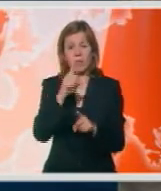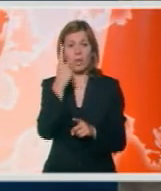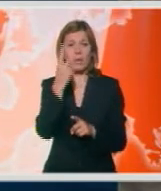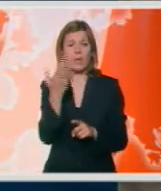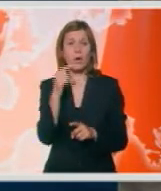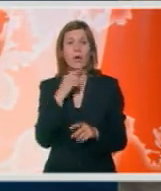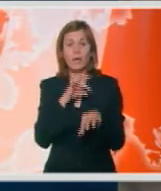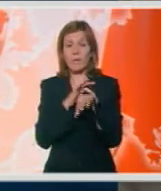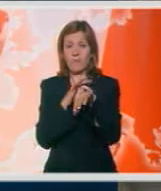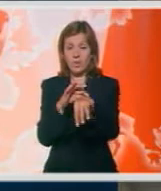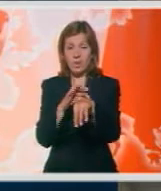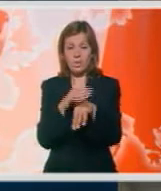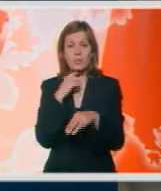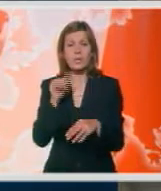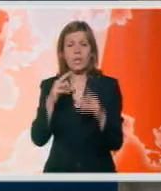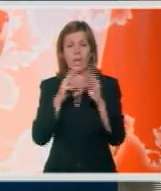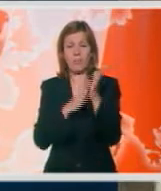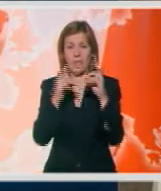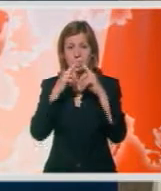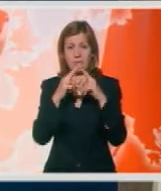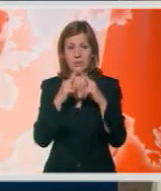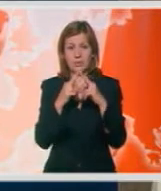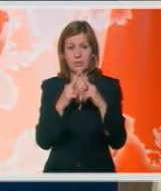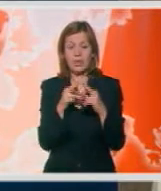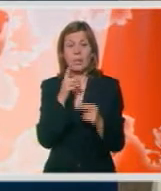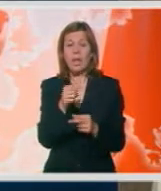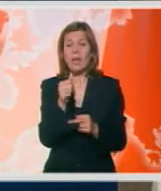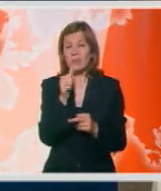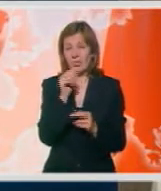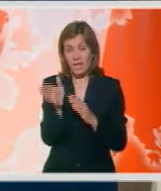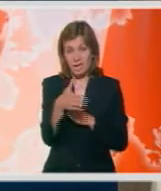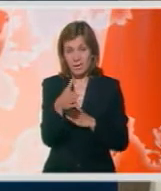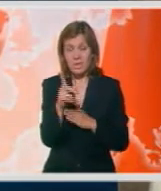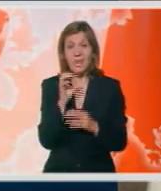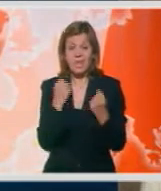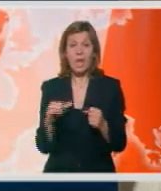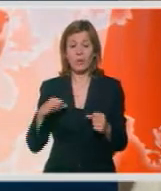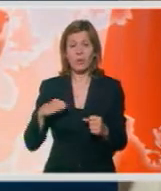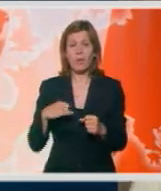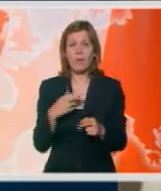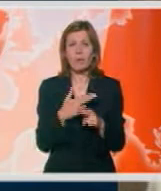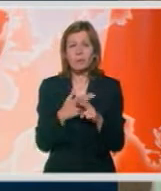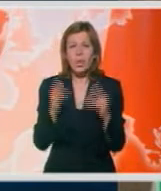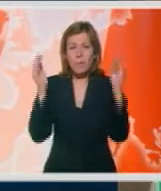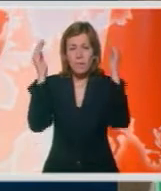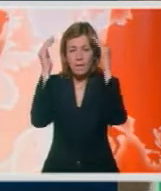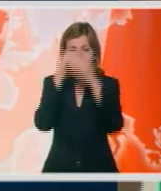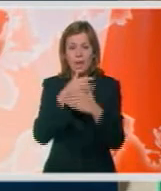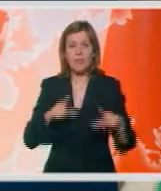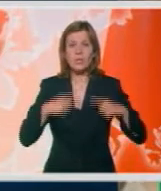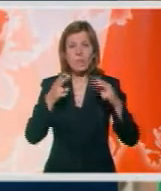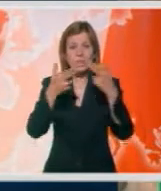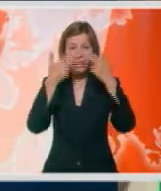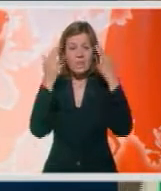jedan od vodiča u Jami Baredine. Taj vodozemac koji je veoma interesantan, živi potpuno u mraku, znači on je